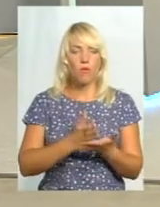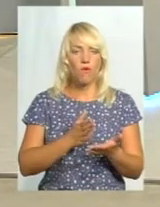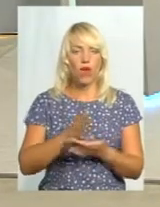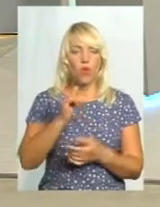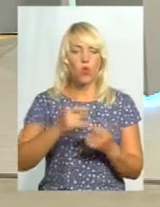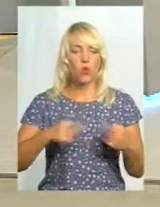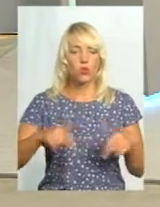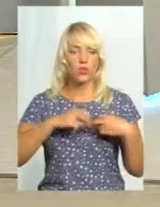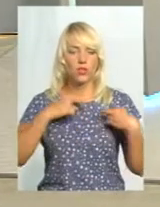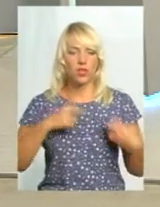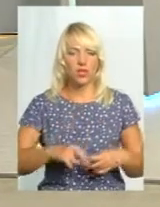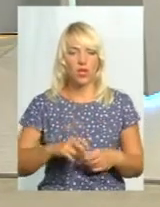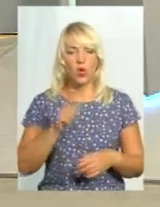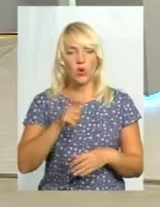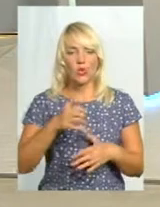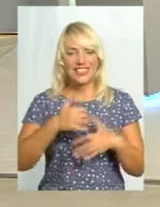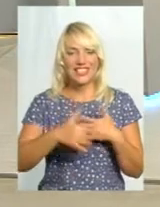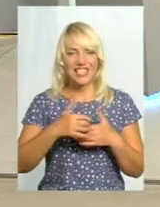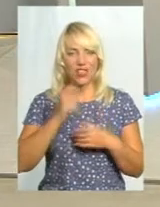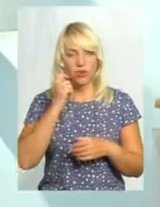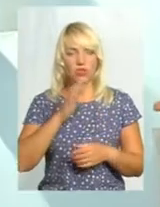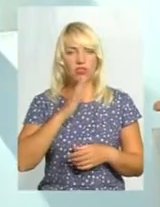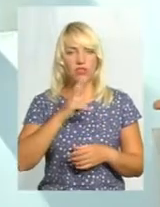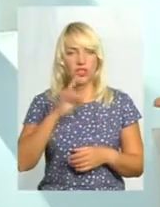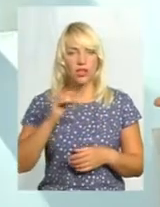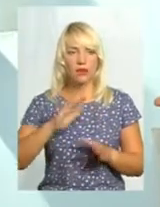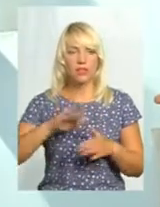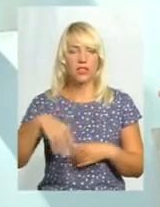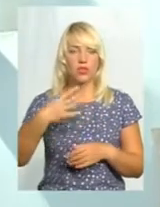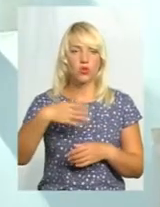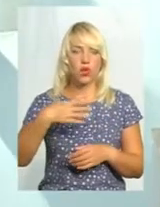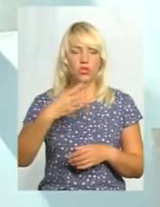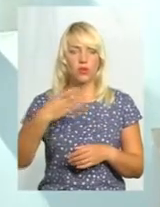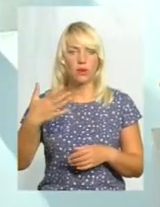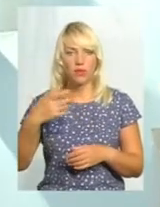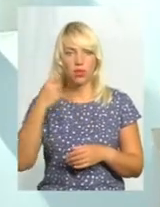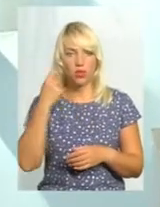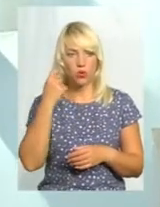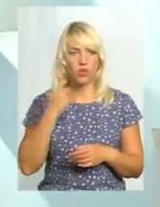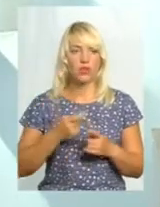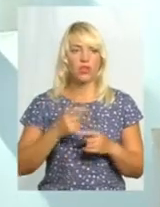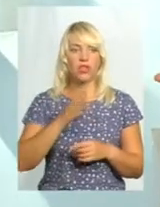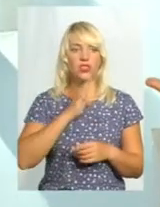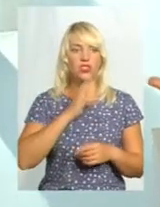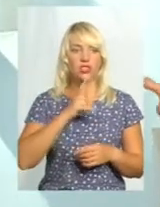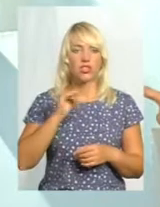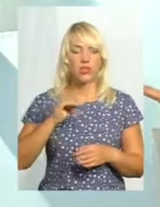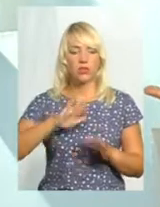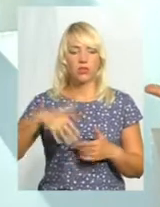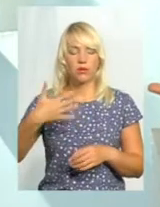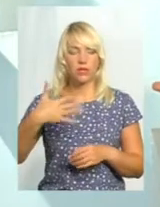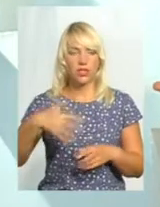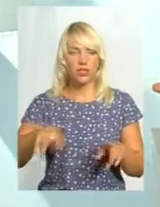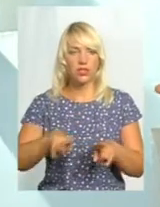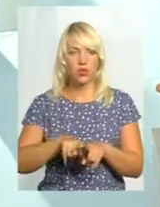Люди середнього віку, жінки після 40-45 років. Дальше жінки після 50-ти